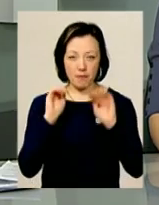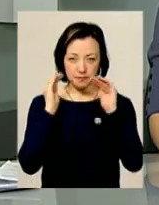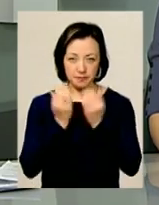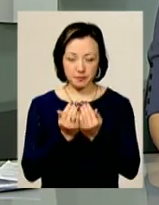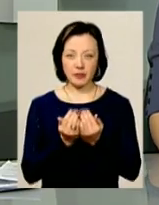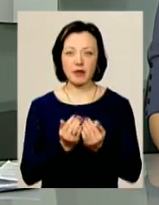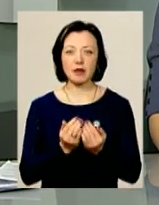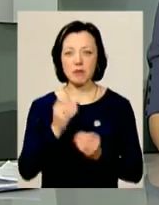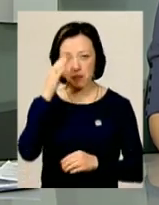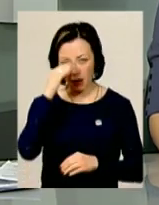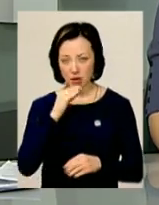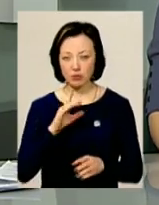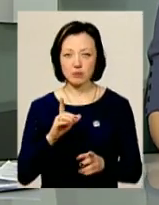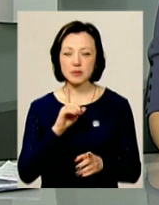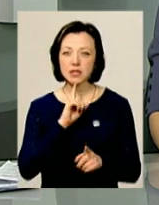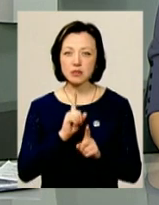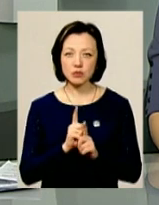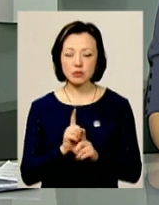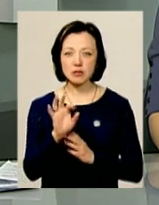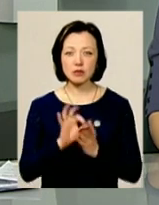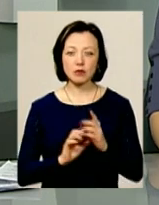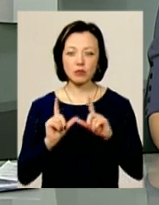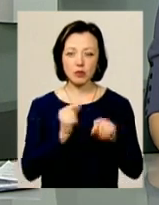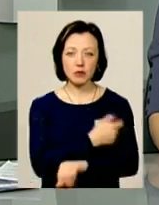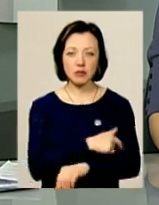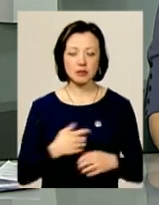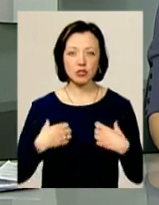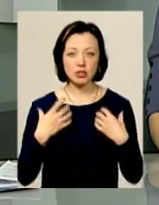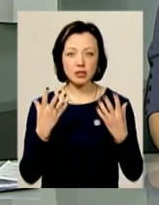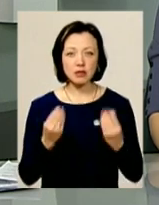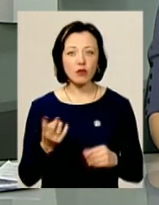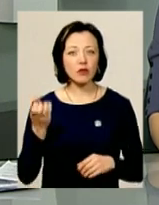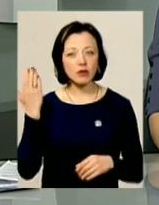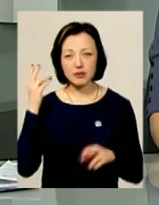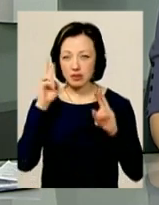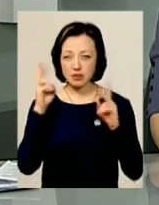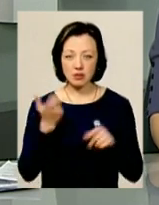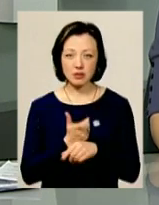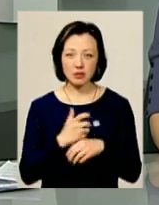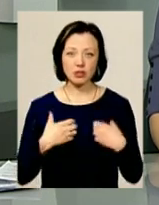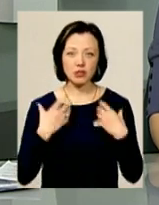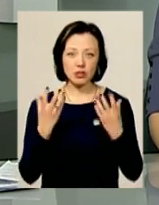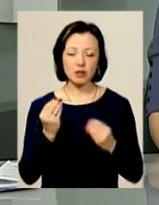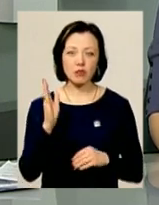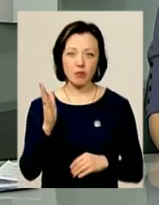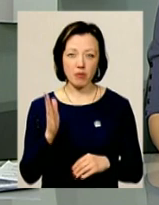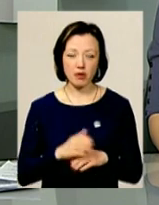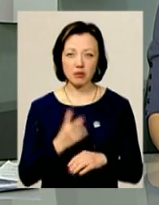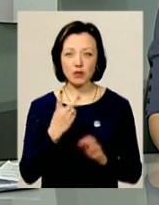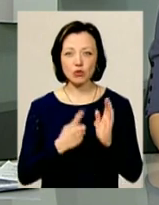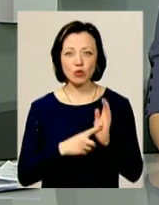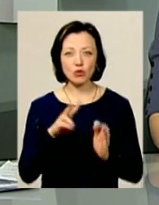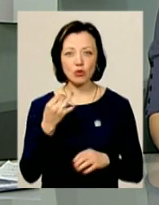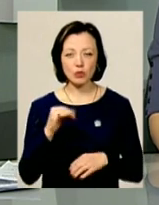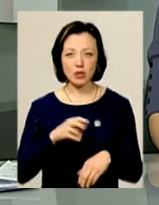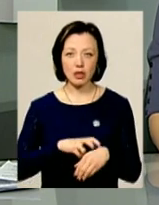сестрою одразу ж поїхав до шпиталю. Чоловік каже, для нього це були страшні дні, та тоді він не знав, що найстрашніший день попереду. 26